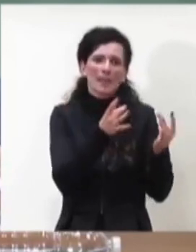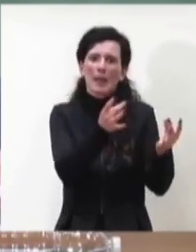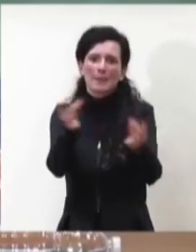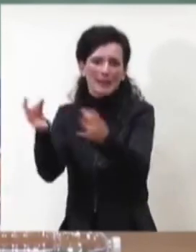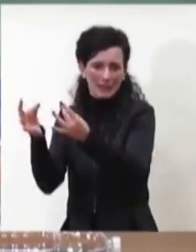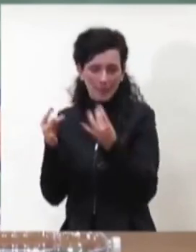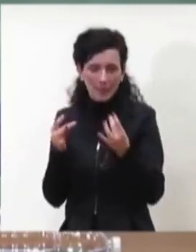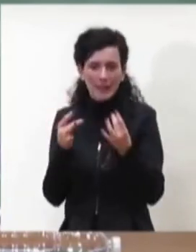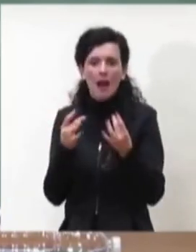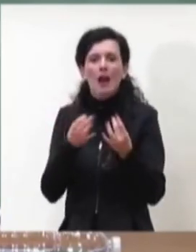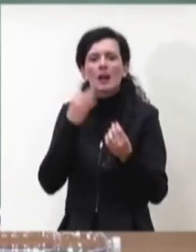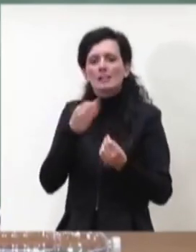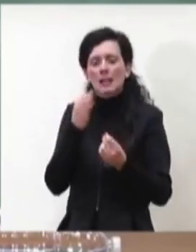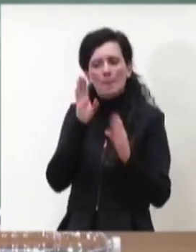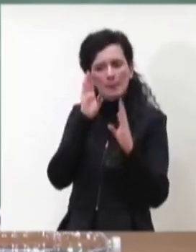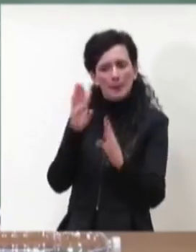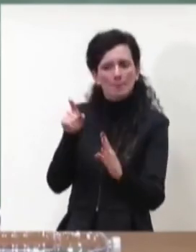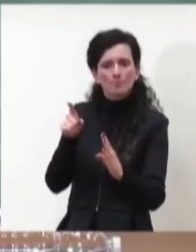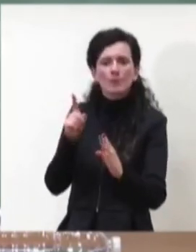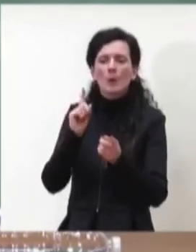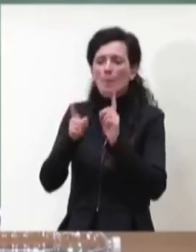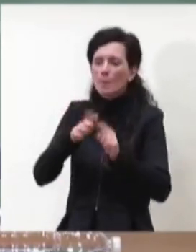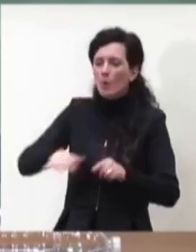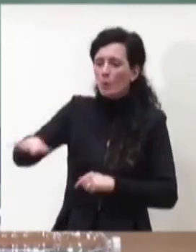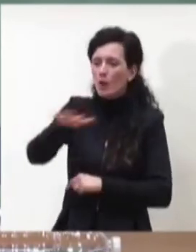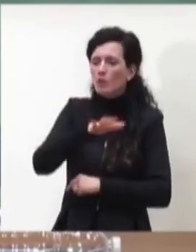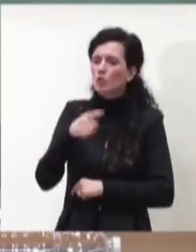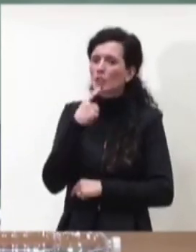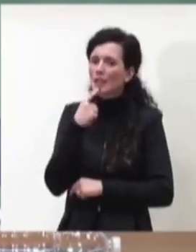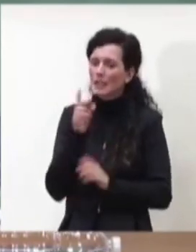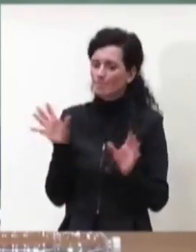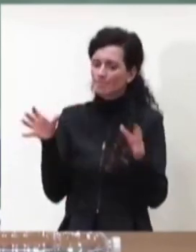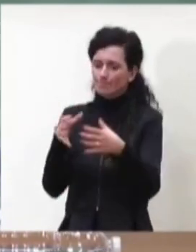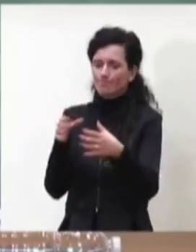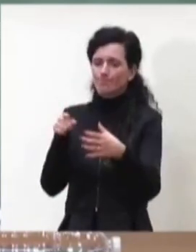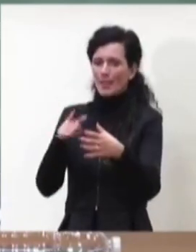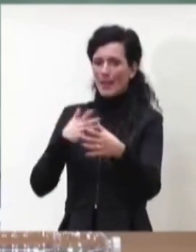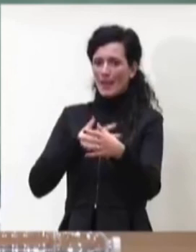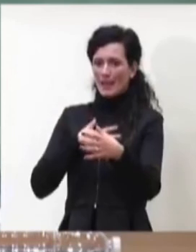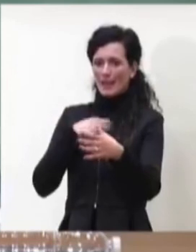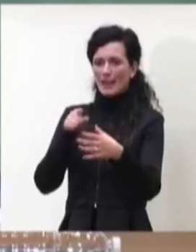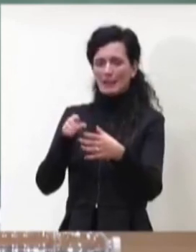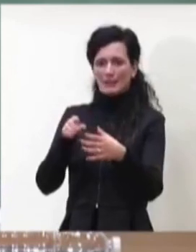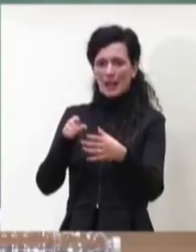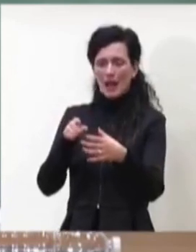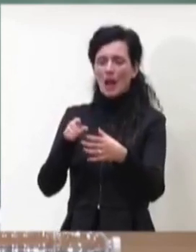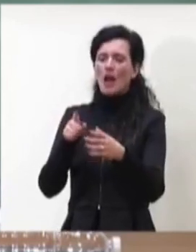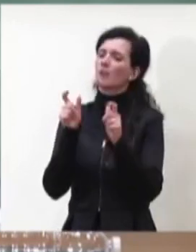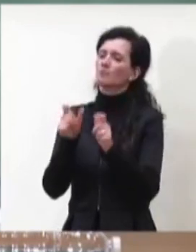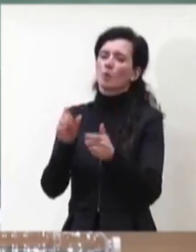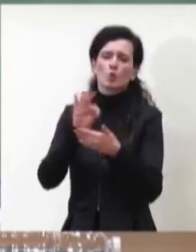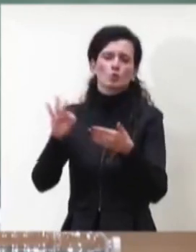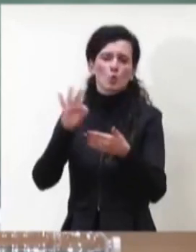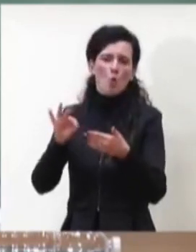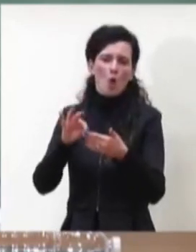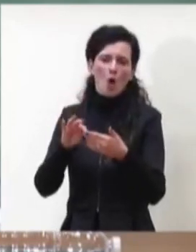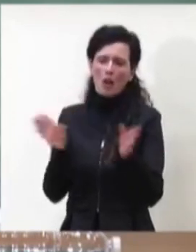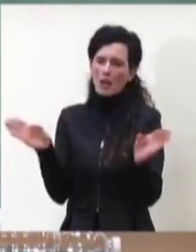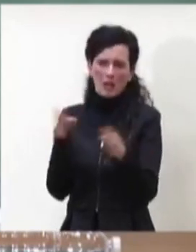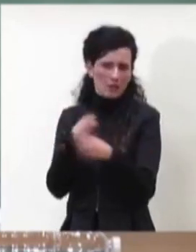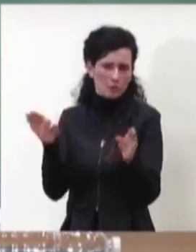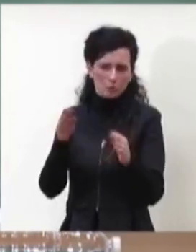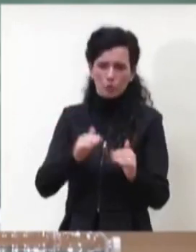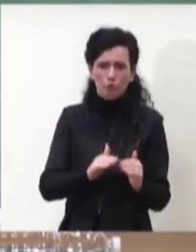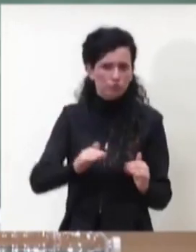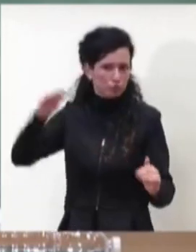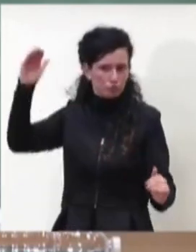conto delle popolazioni delle fasce di età che riguardano tutti i livelli scolastici in questo